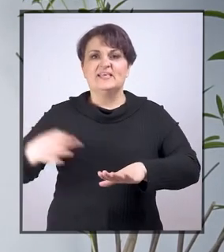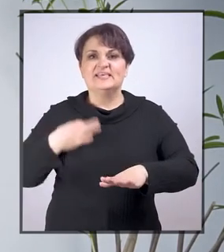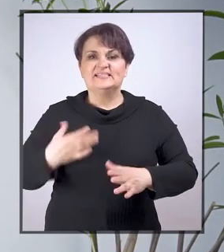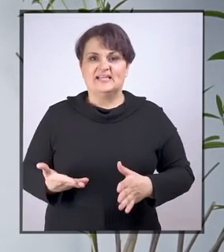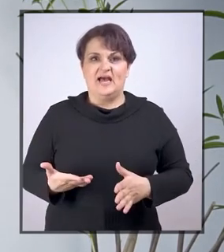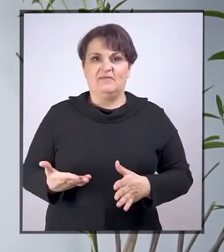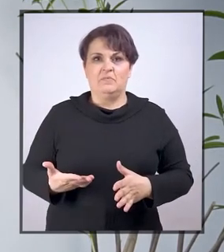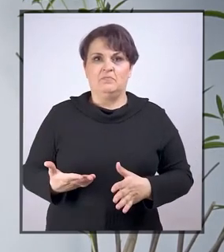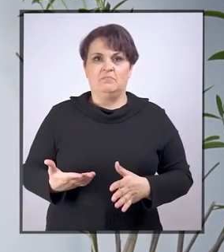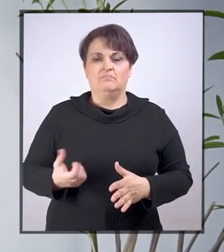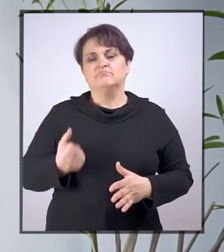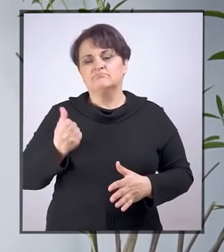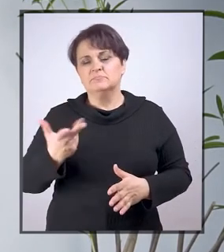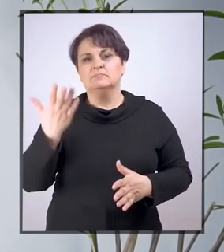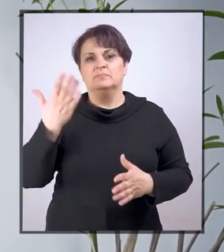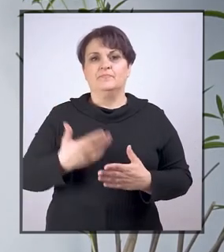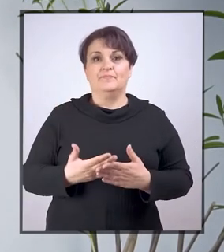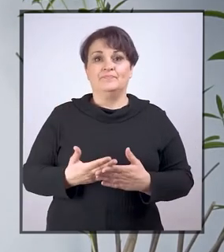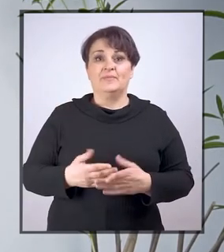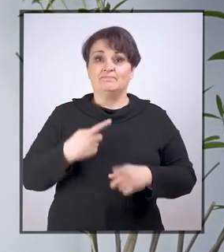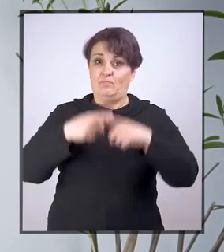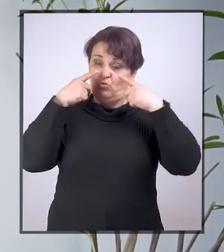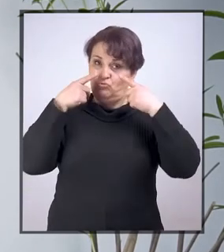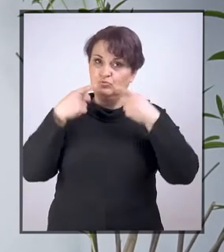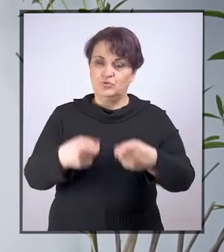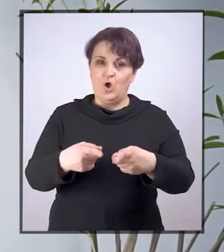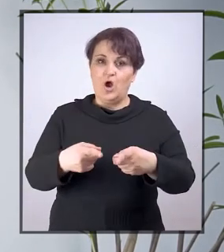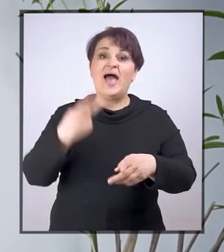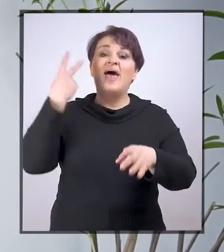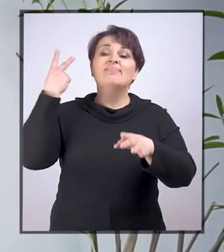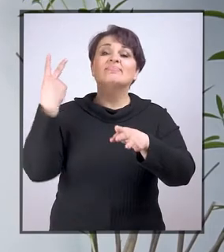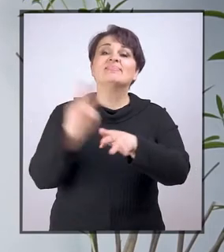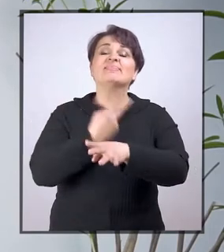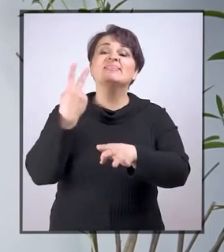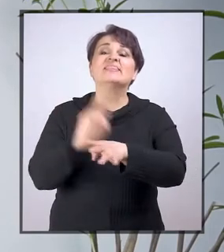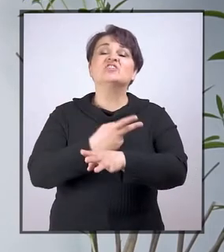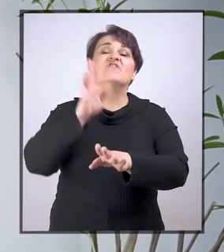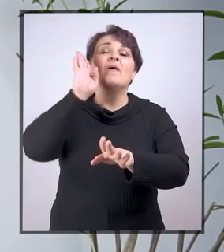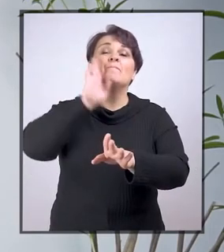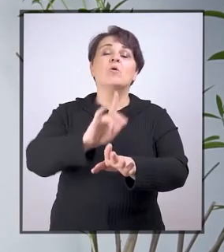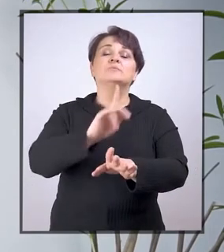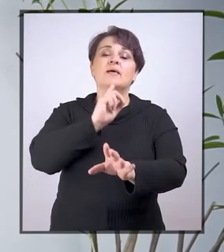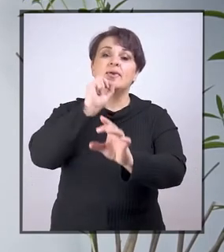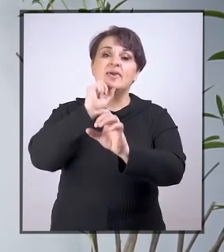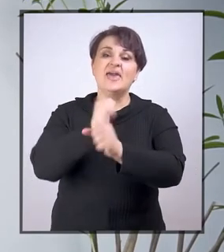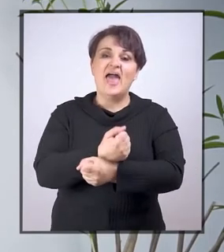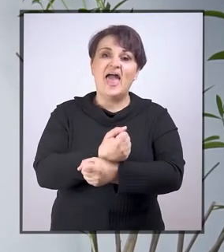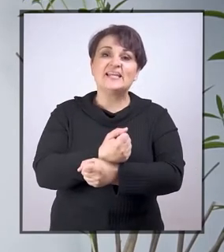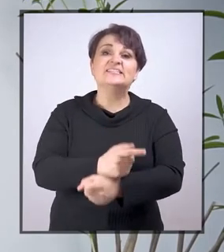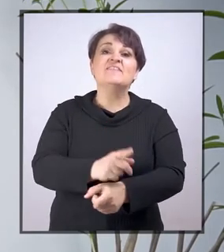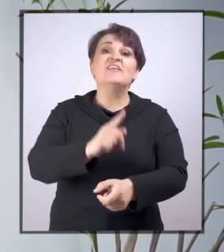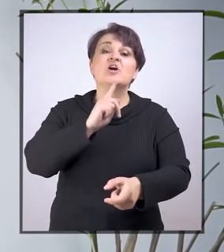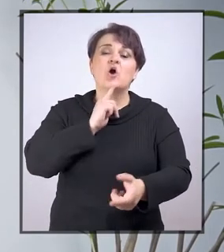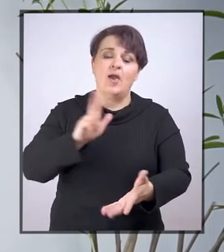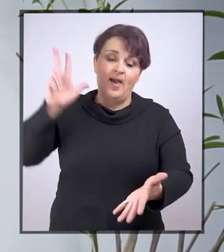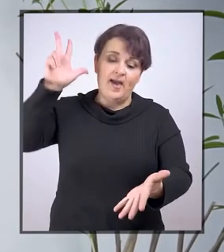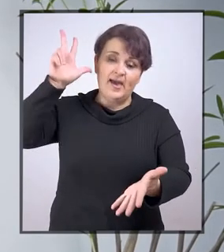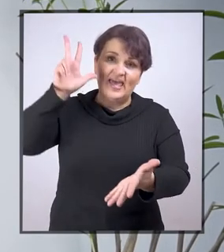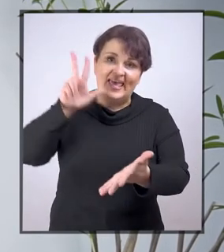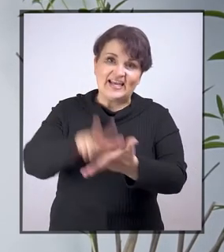zdravstva i sl. S toga, država Bosna i Hercegovina, koja je